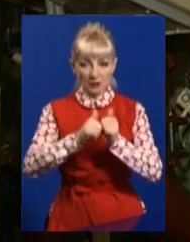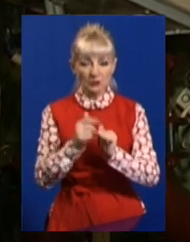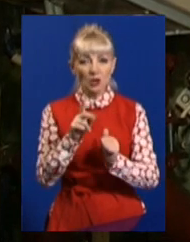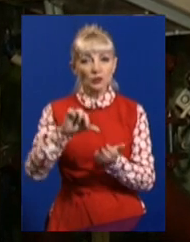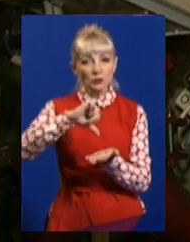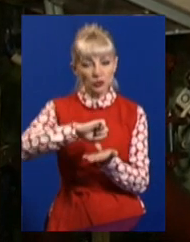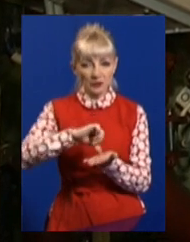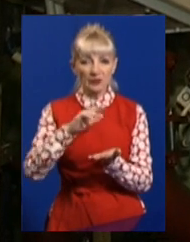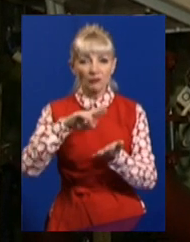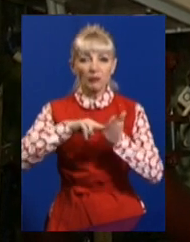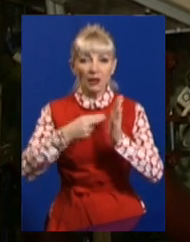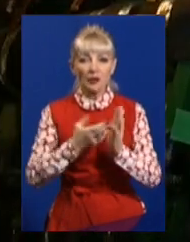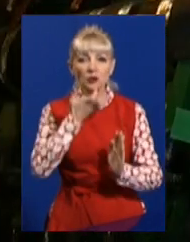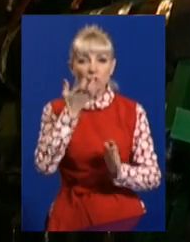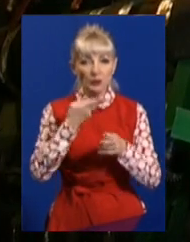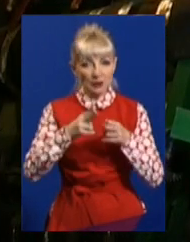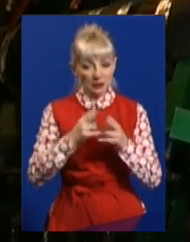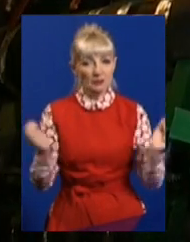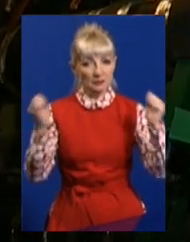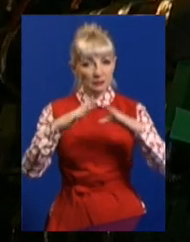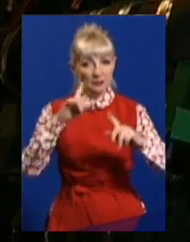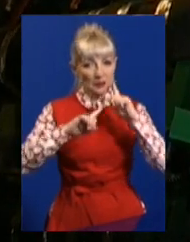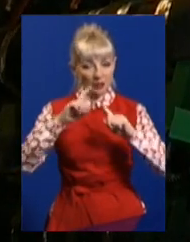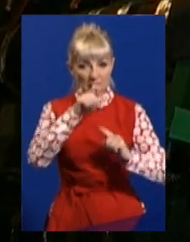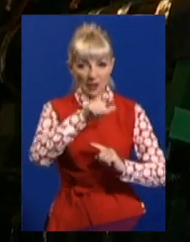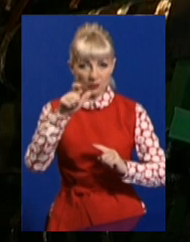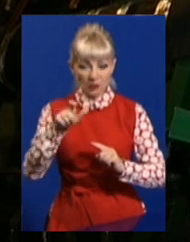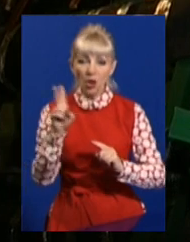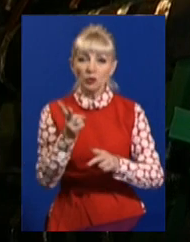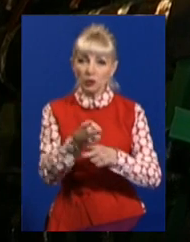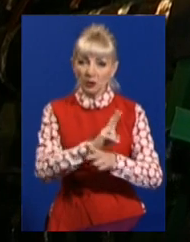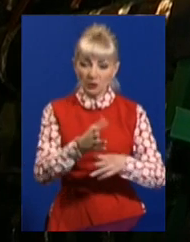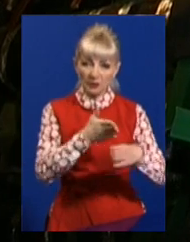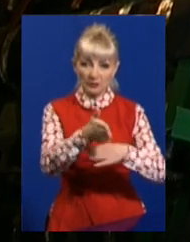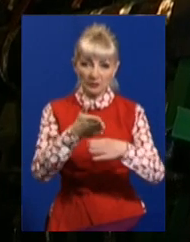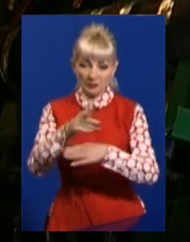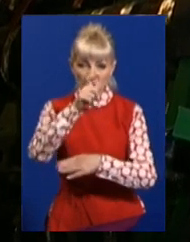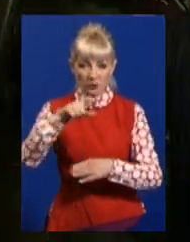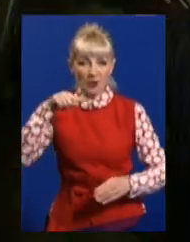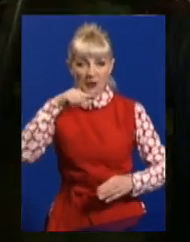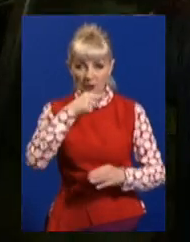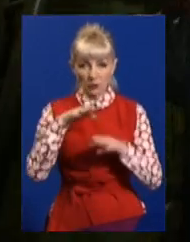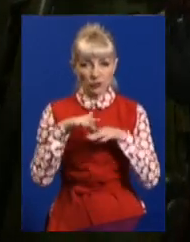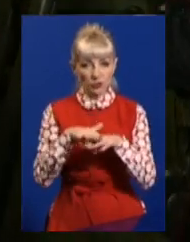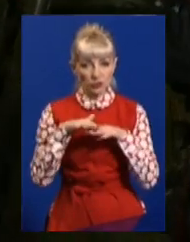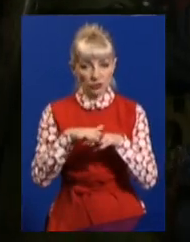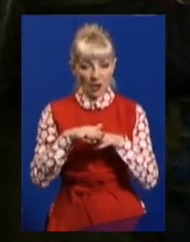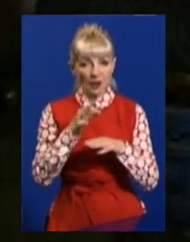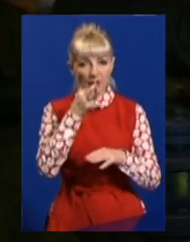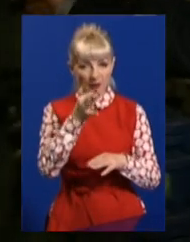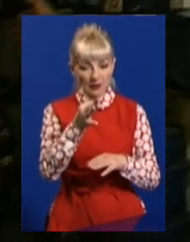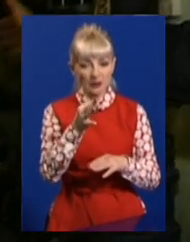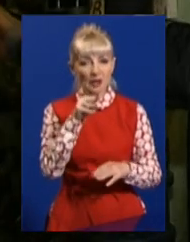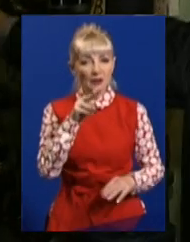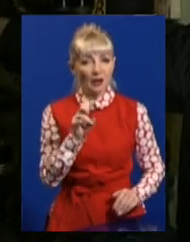теплих кредитів провели збори мешканців. Хто не прийшов, обходили по квартирах, економію рахували за допомогою калькулятора, говорить Ткачук.